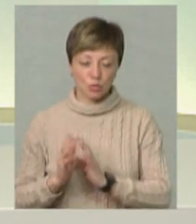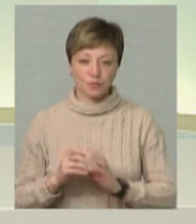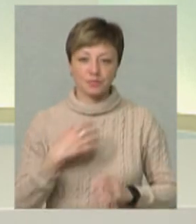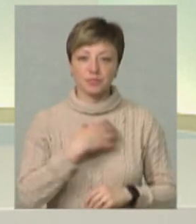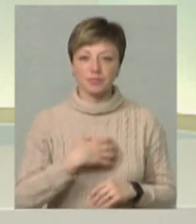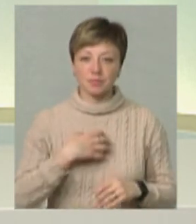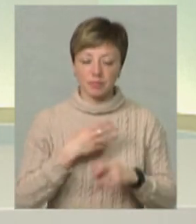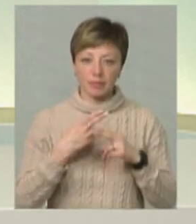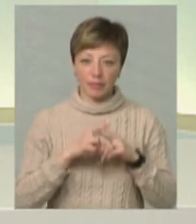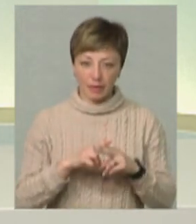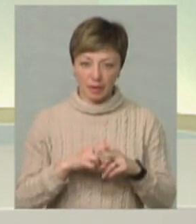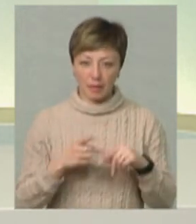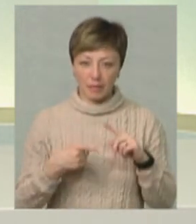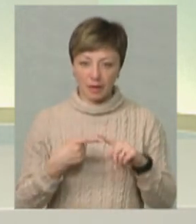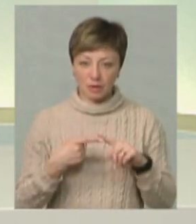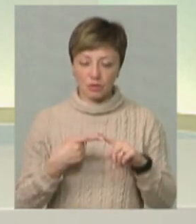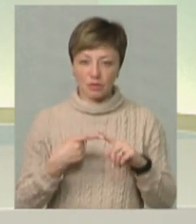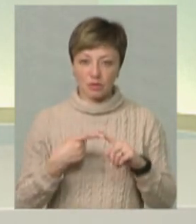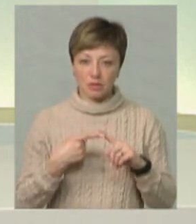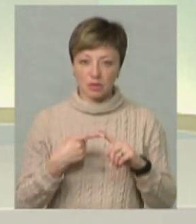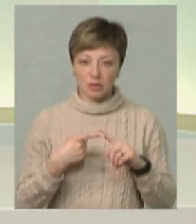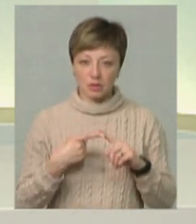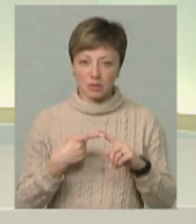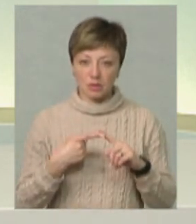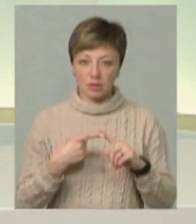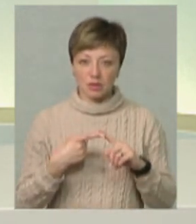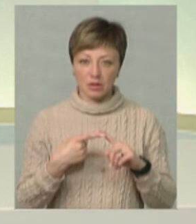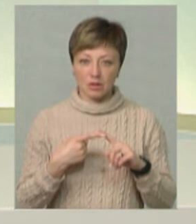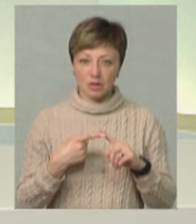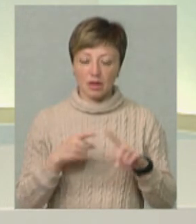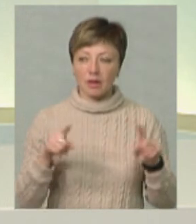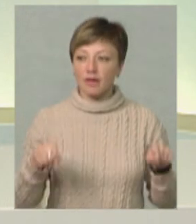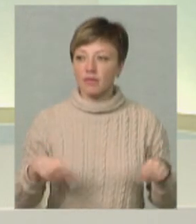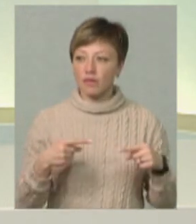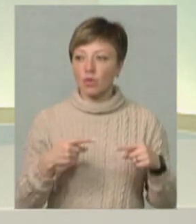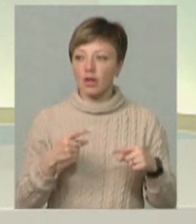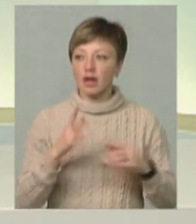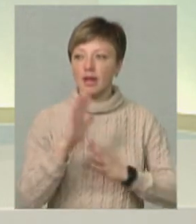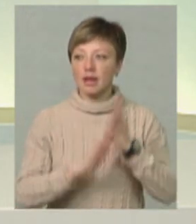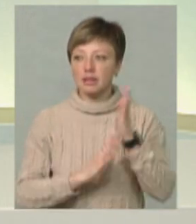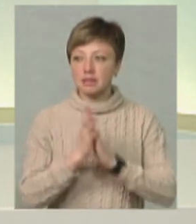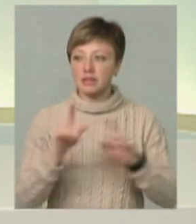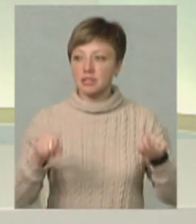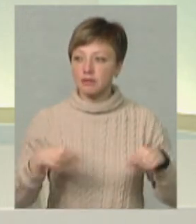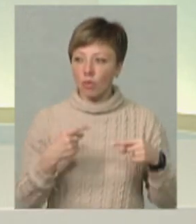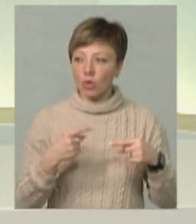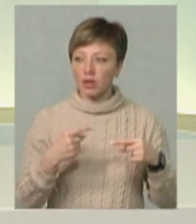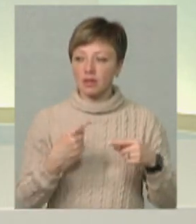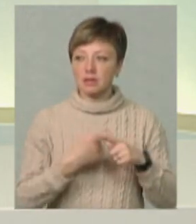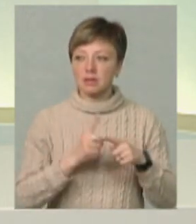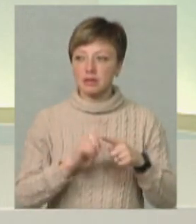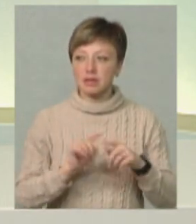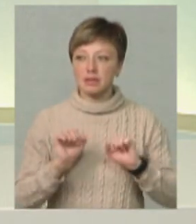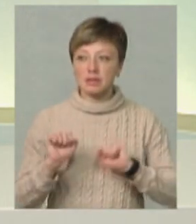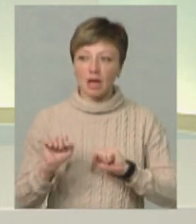Важлива це є технологія. Це є першим ділом відновлення чи відтворення лісів, чи створення лісів. Це його